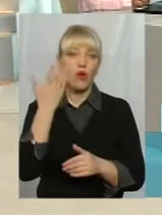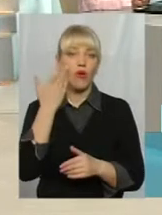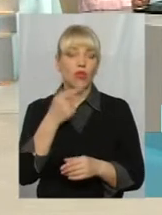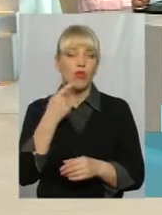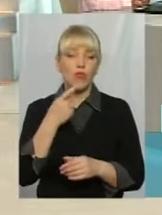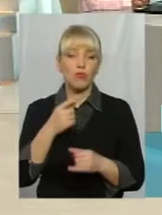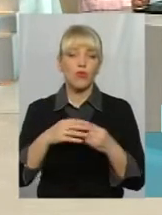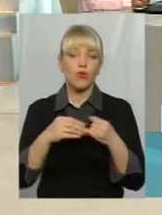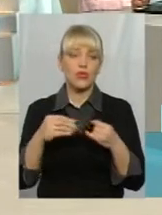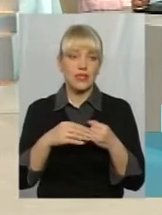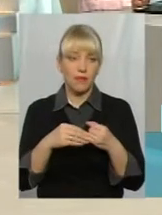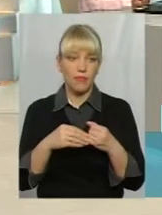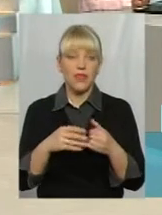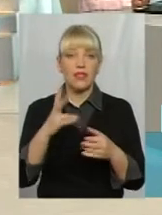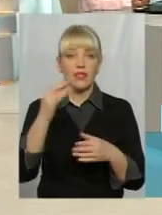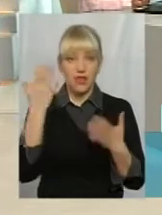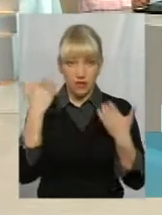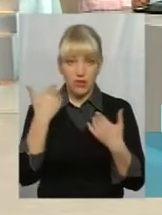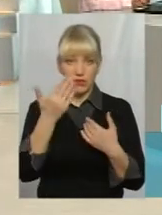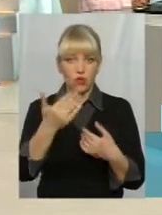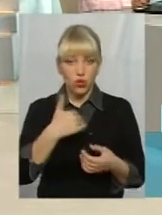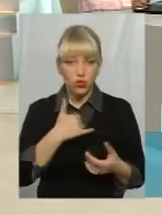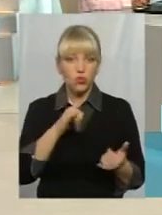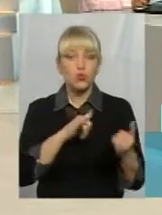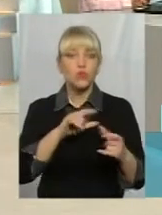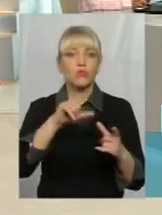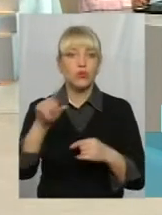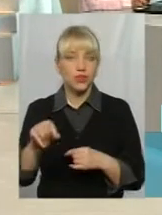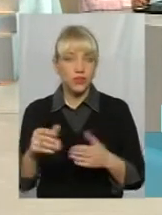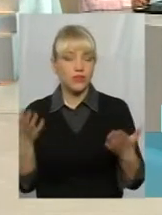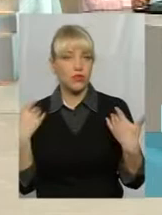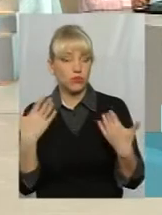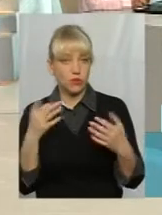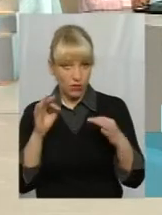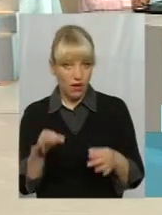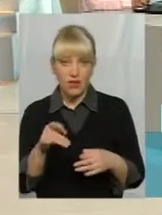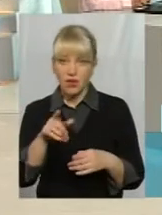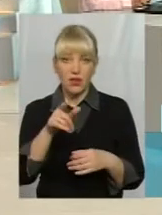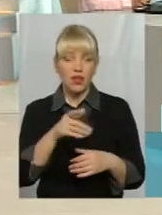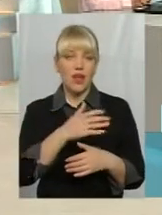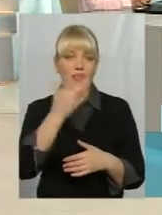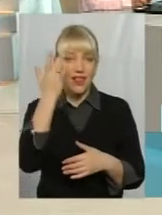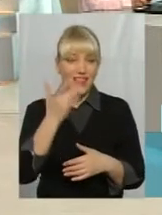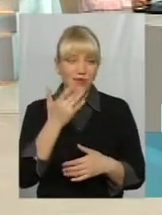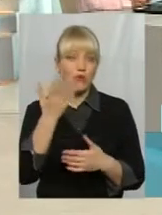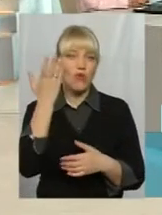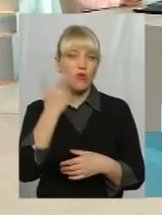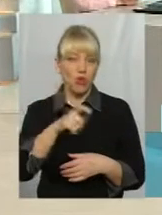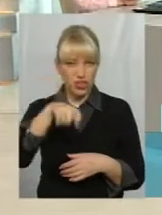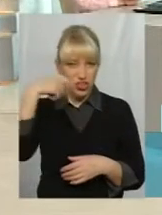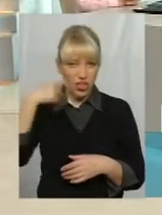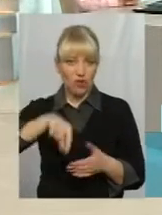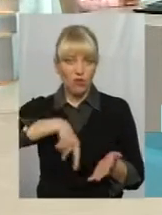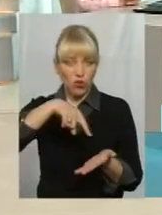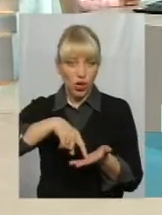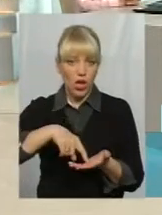землєрекреацію, на вихідні ви ж хочете кудись поїхати, правда? Не завжди хочеться бути особливо літом, коли асфальт пече. І